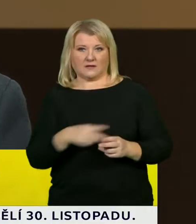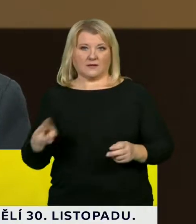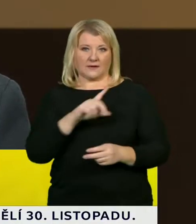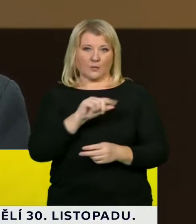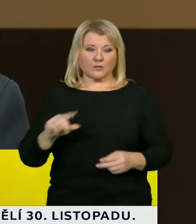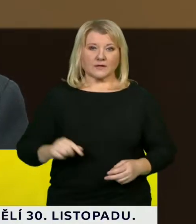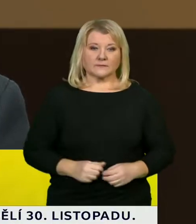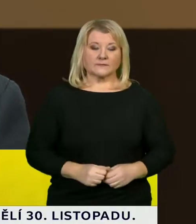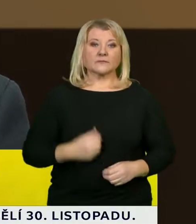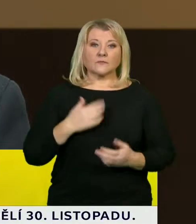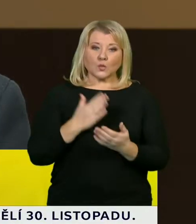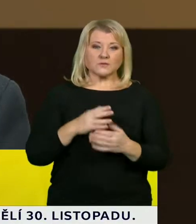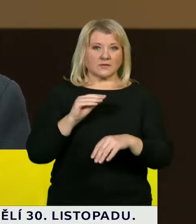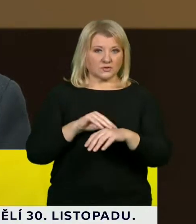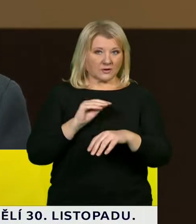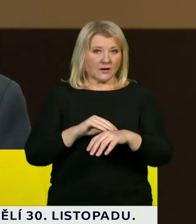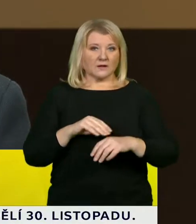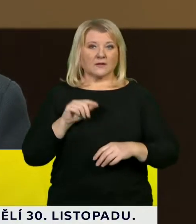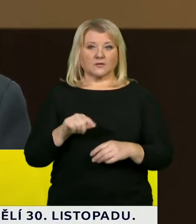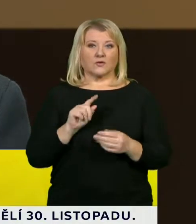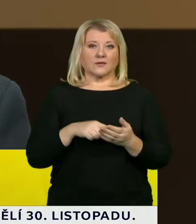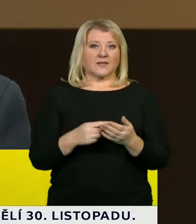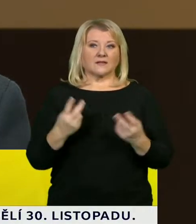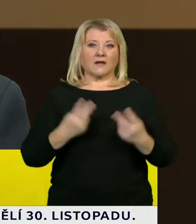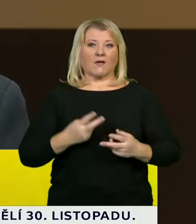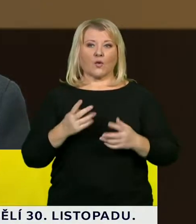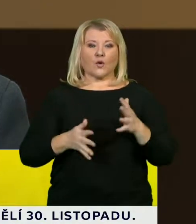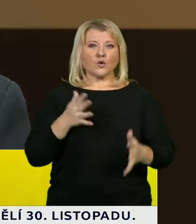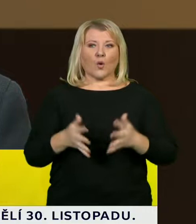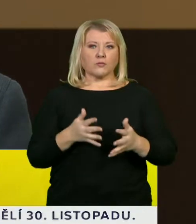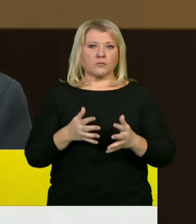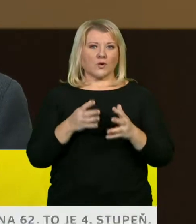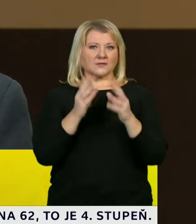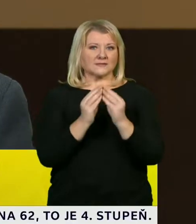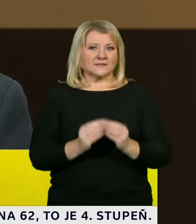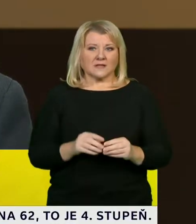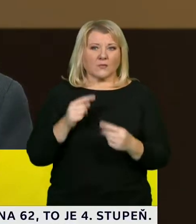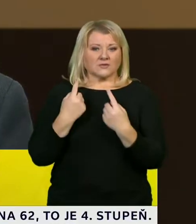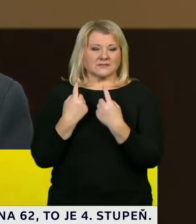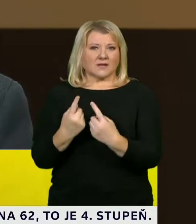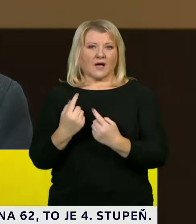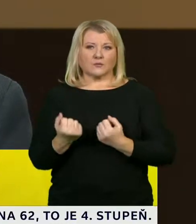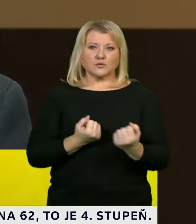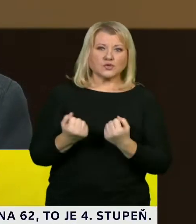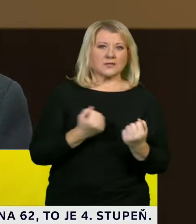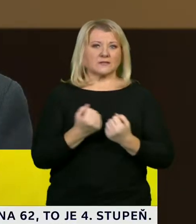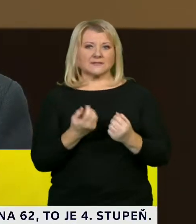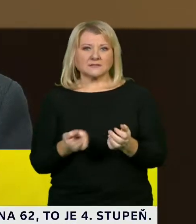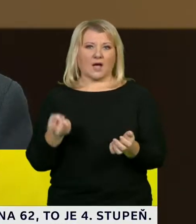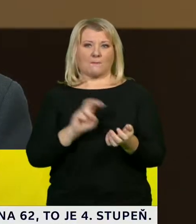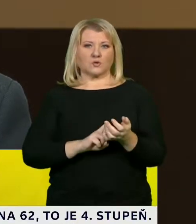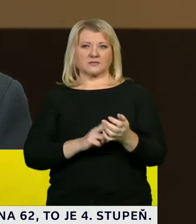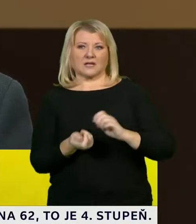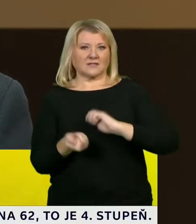avizovali, tak nejedná se o robotický systém, který by sám o sobě řídil autonomně celé tyto